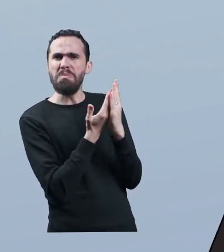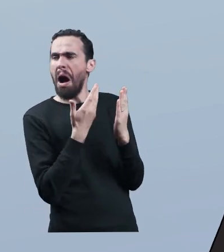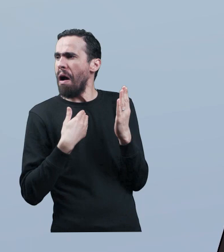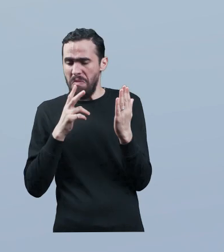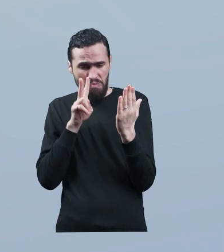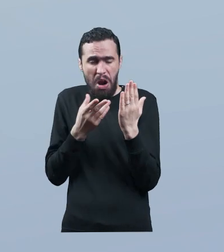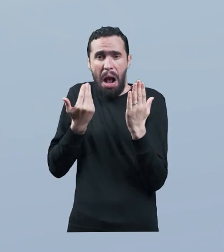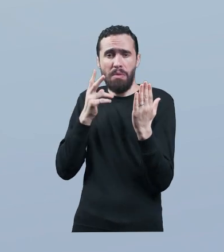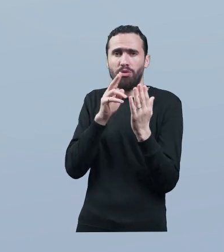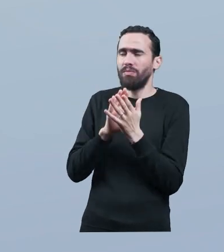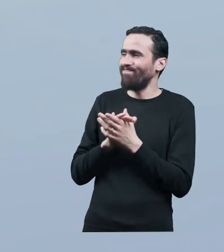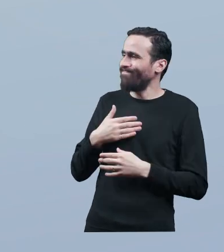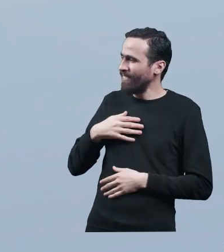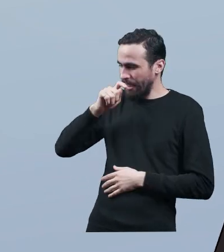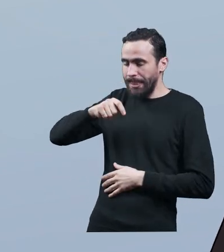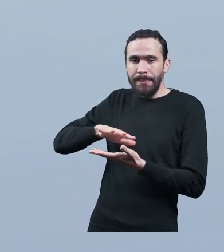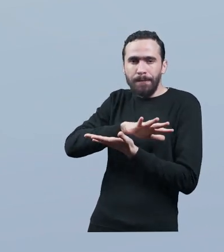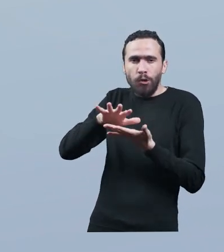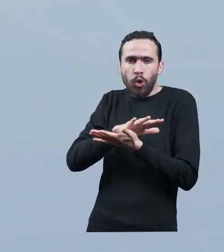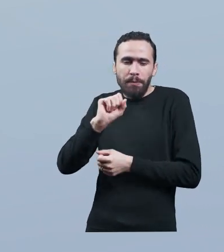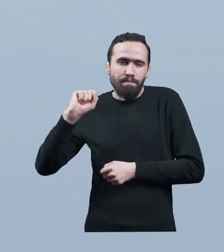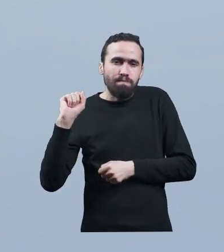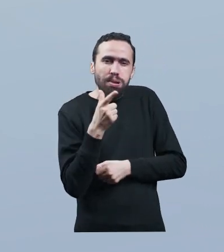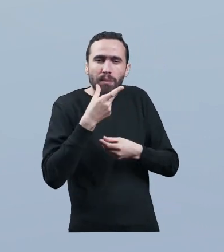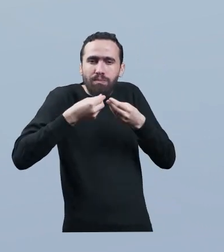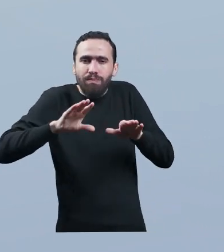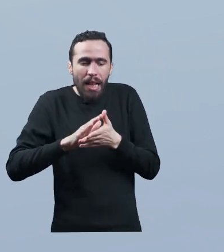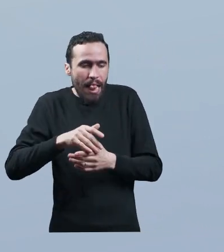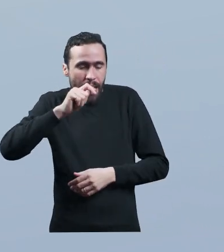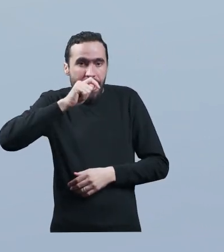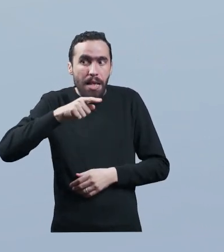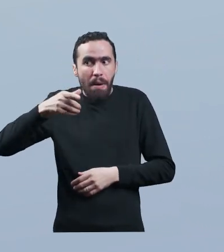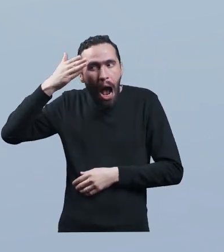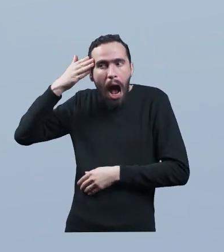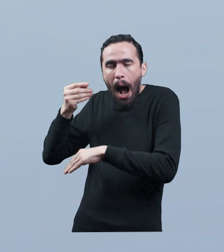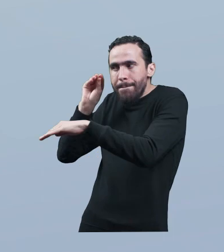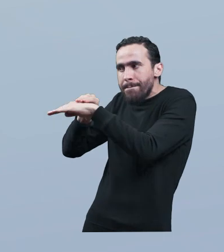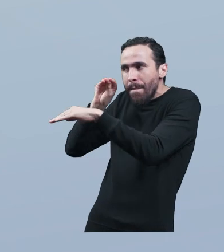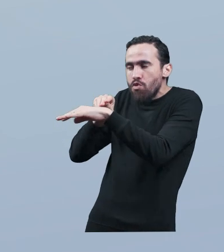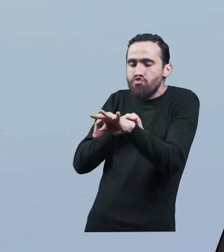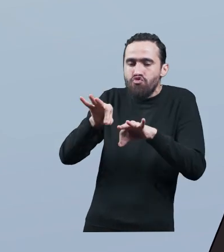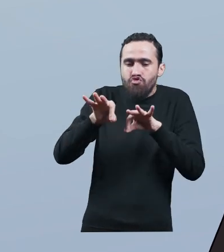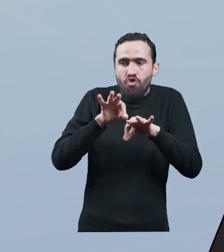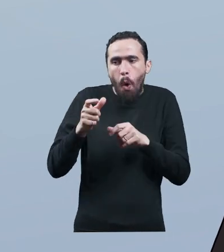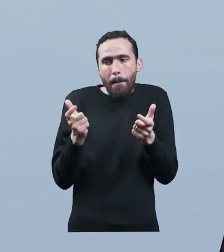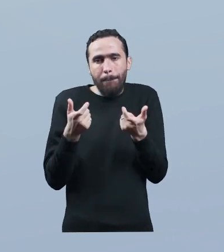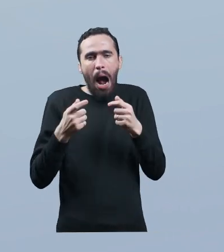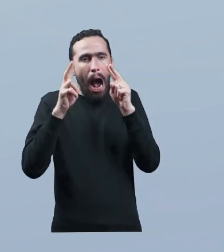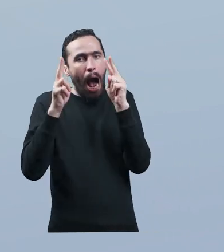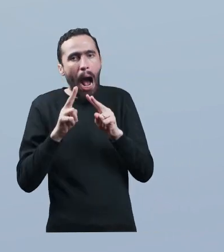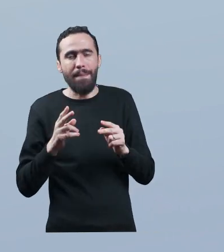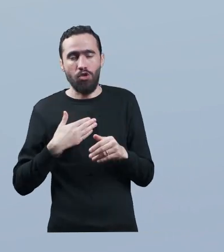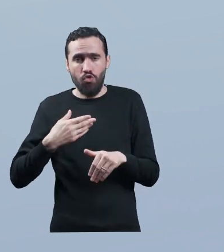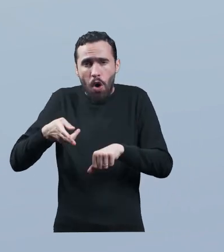يستدعي حلاً سريعاً للمشكلة تحتاجين إلى استشارة مختص في تكنولوجيا المعلومات ويتعين عليك اتخاذ